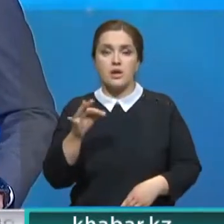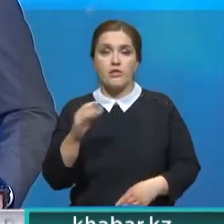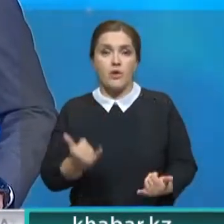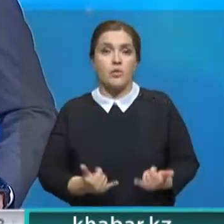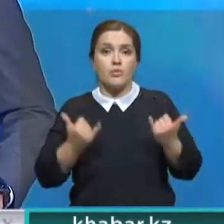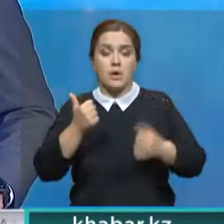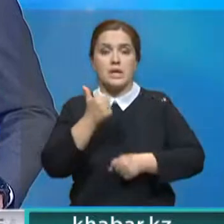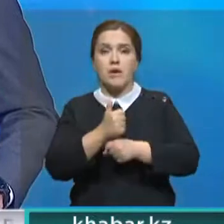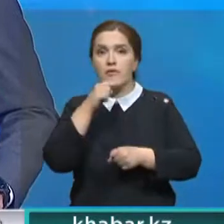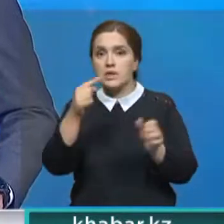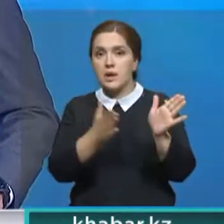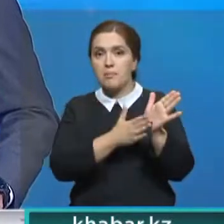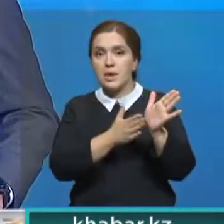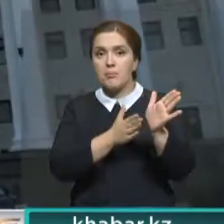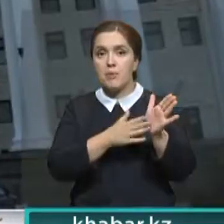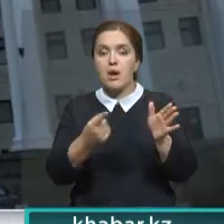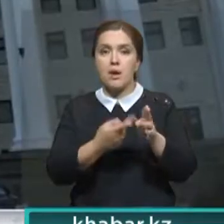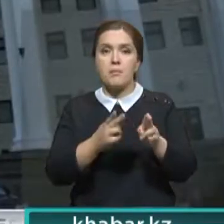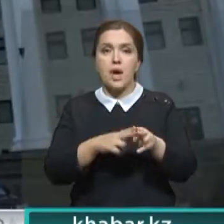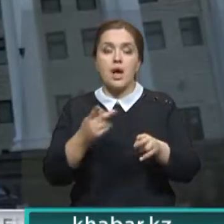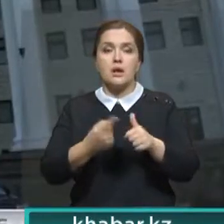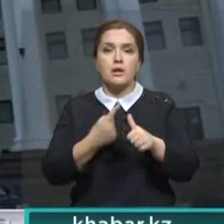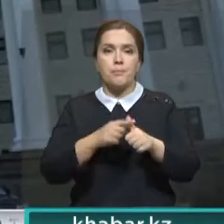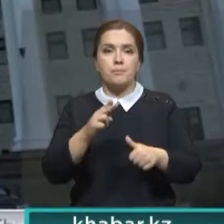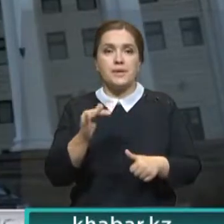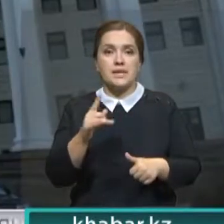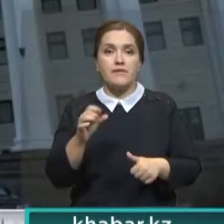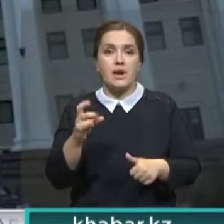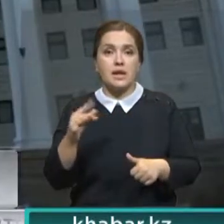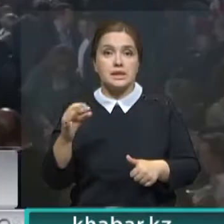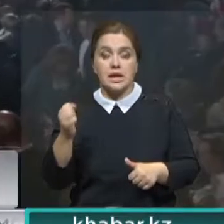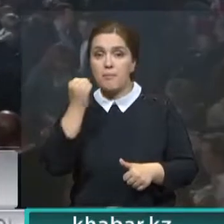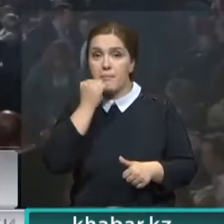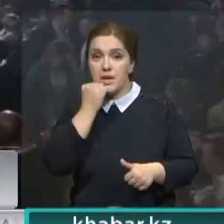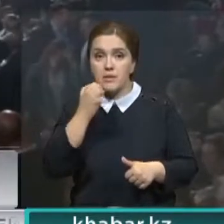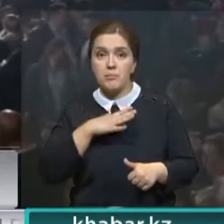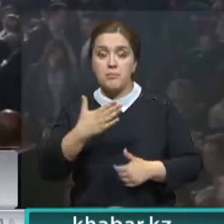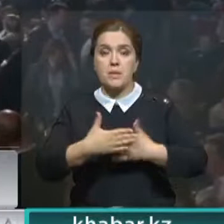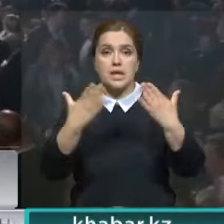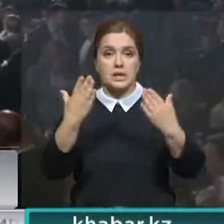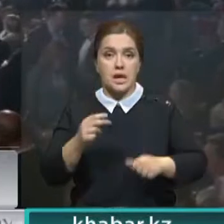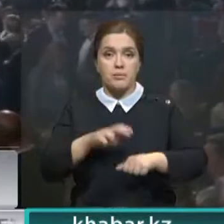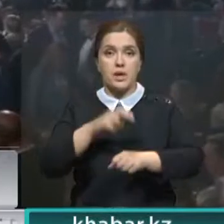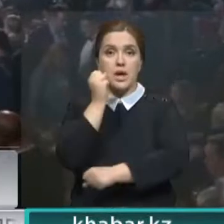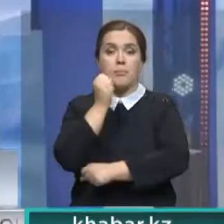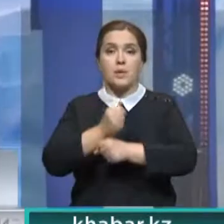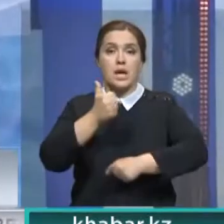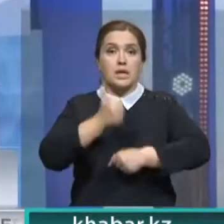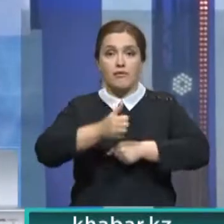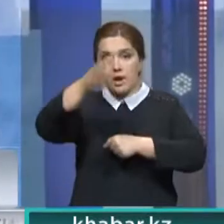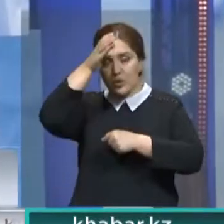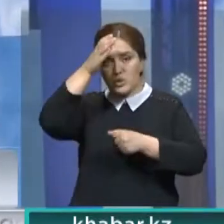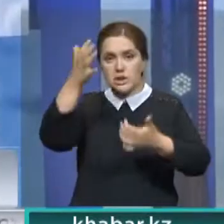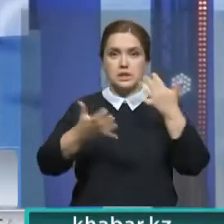главной российской премии для врачей призвания. Награждение состоялось в Москве в преддверии Дня медицинского работника. Глава научно